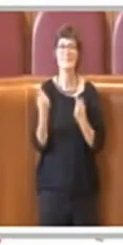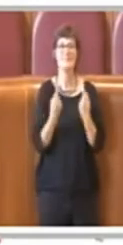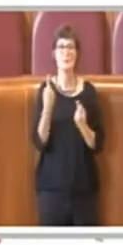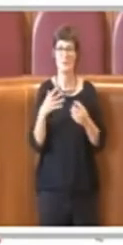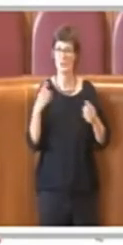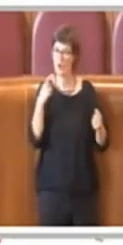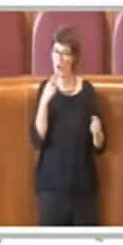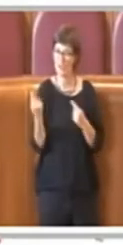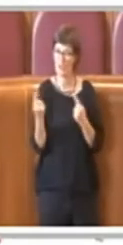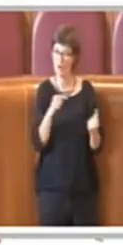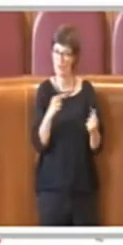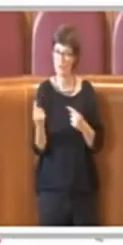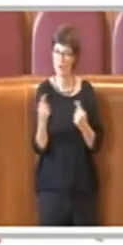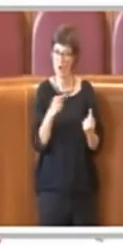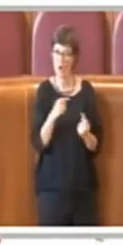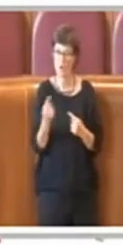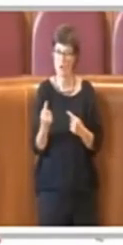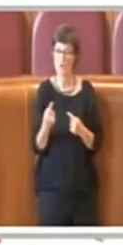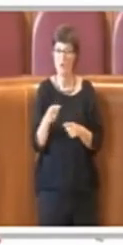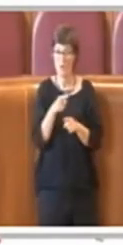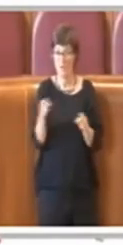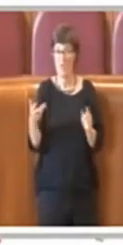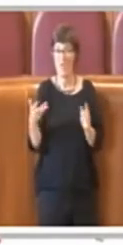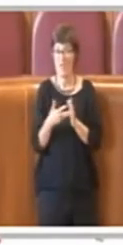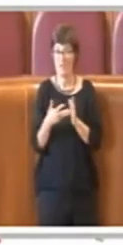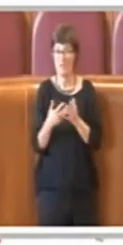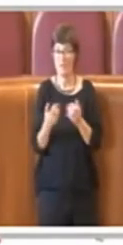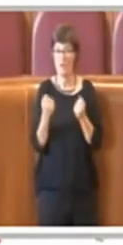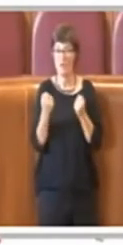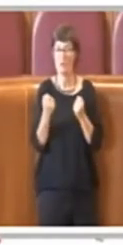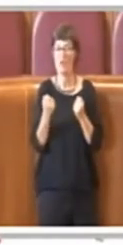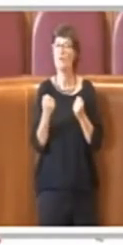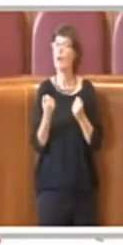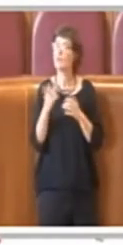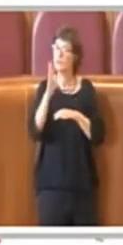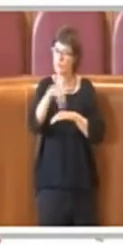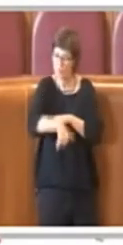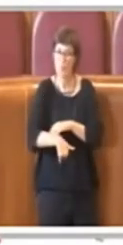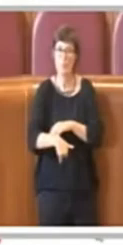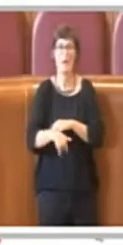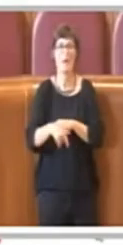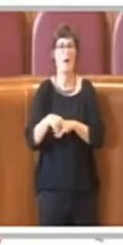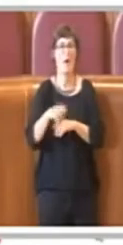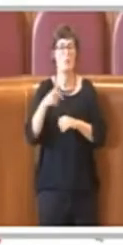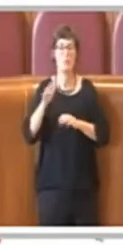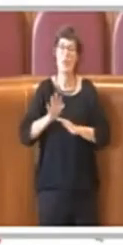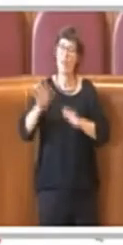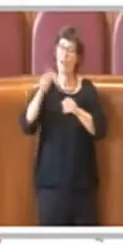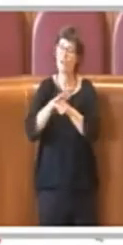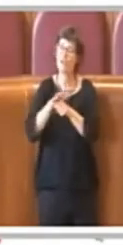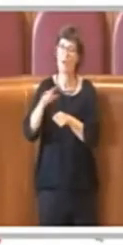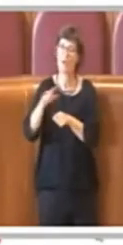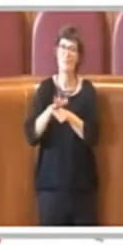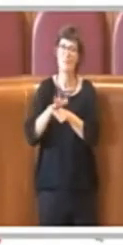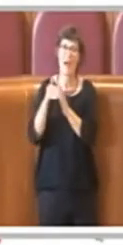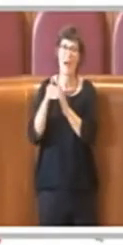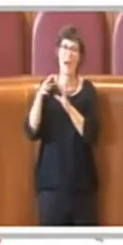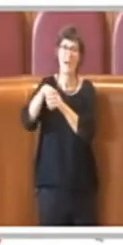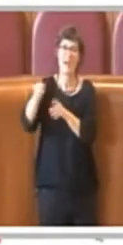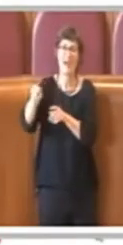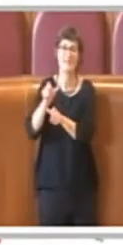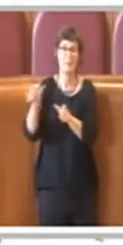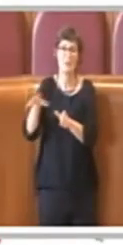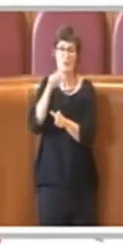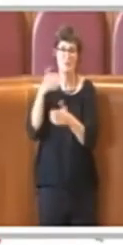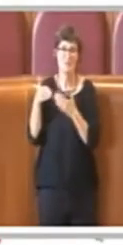spostamento o di lasciare a casa familiari con bisogno di assistenza. Questo sforzo merita un ascolto attento e senza